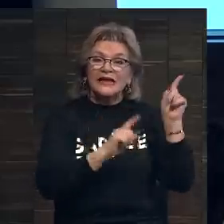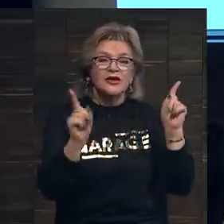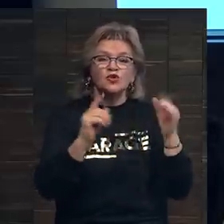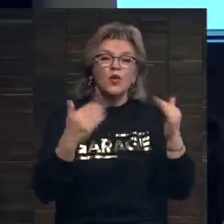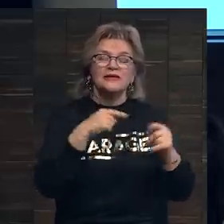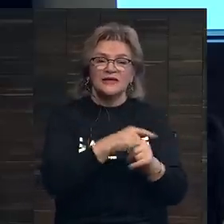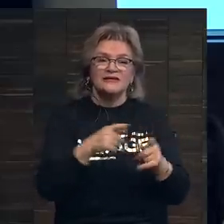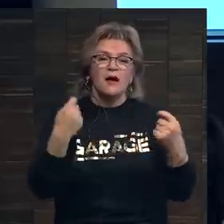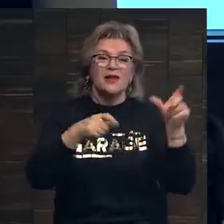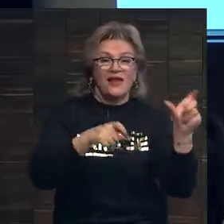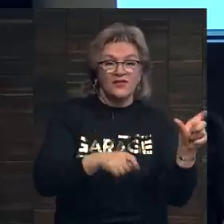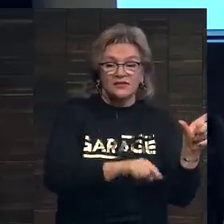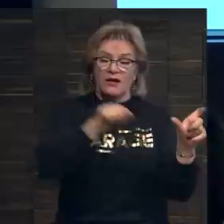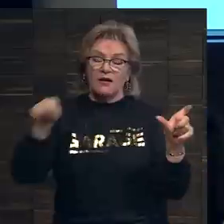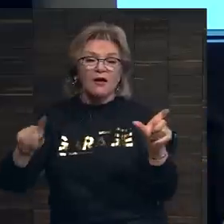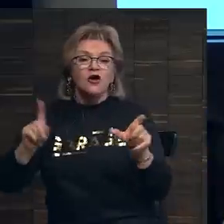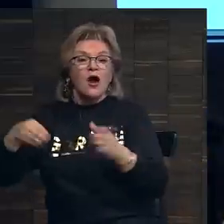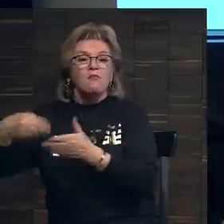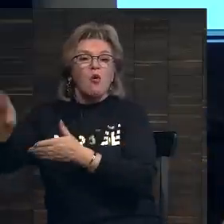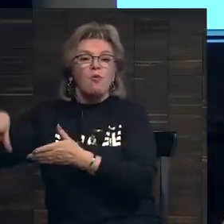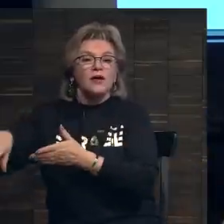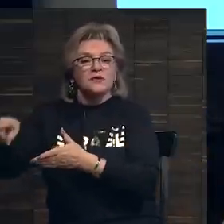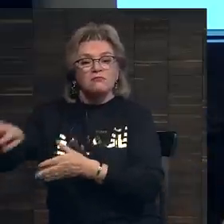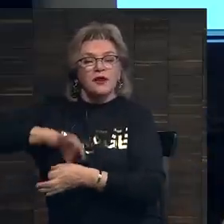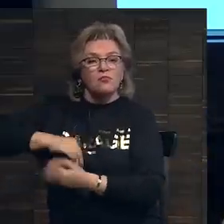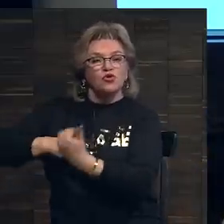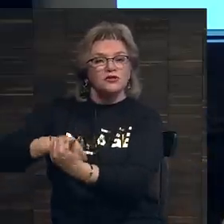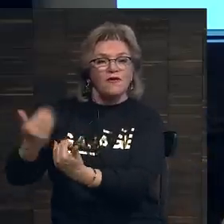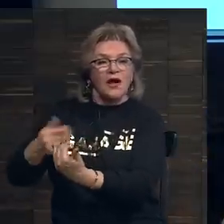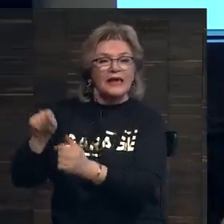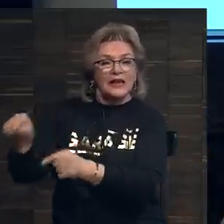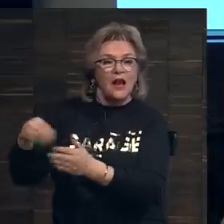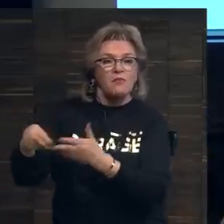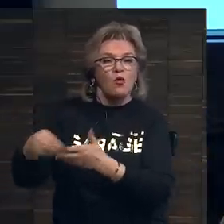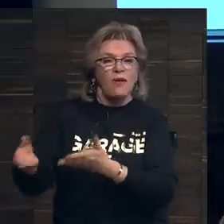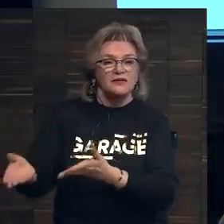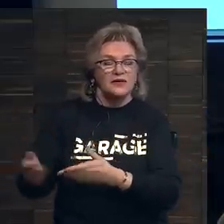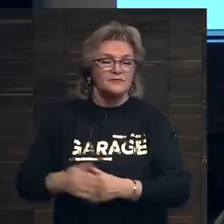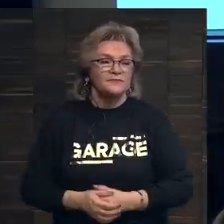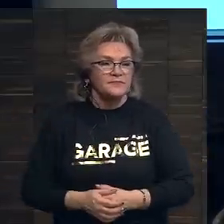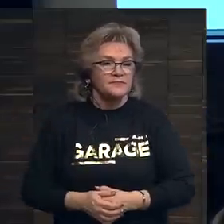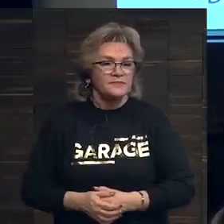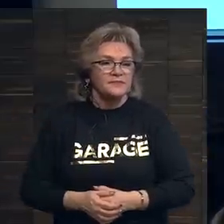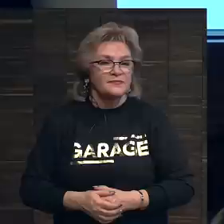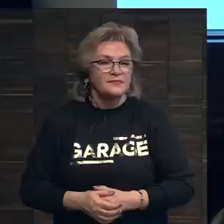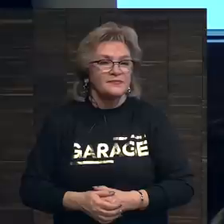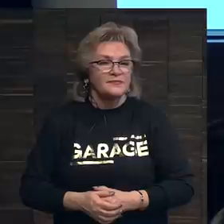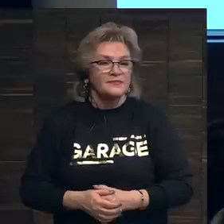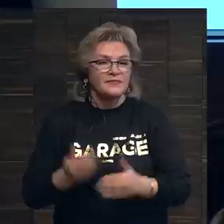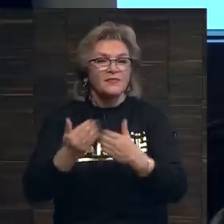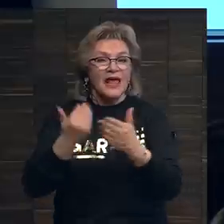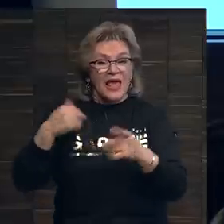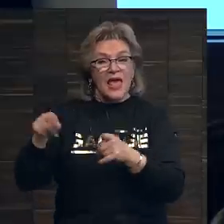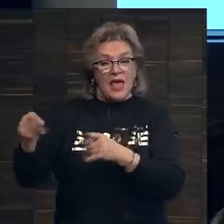касается продавца. Теперь что касается покупателя. Каковы преимущества для покупателя перед